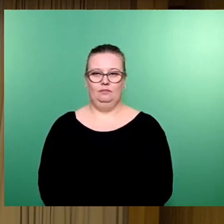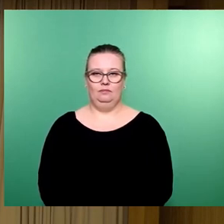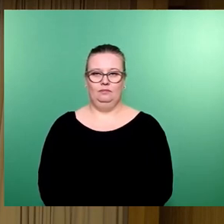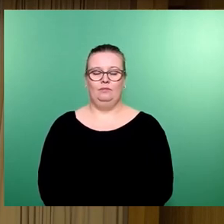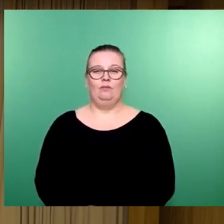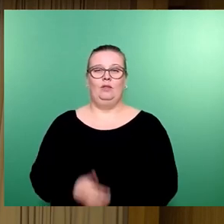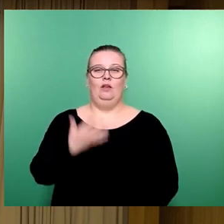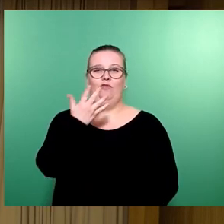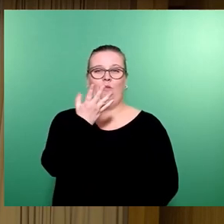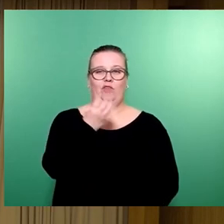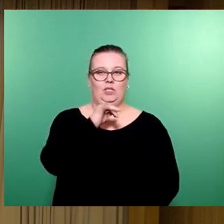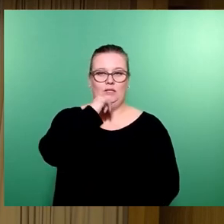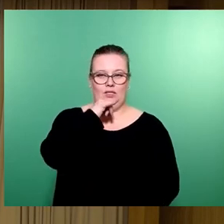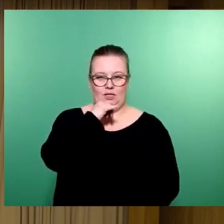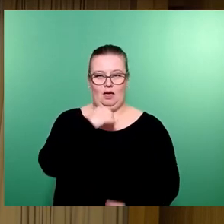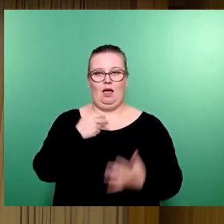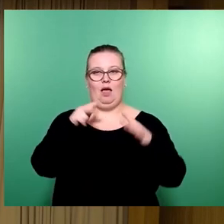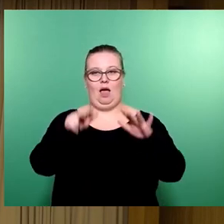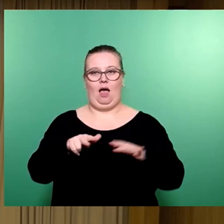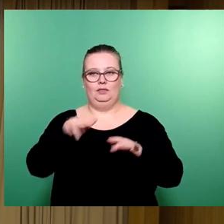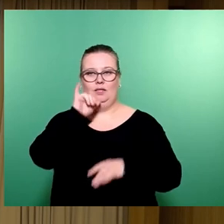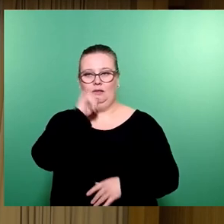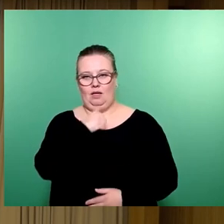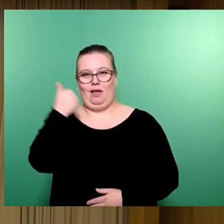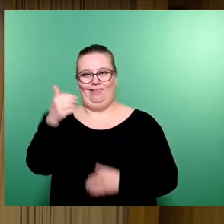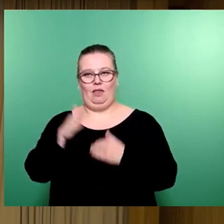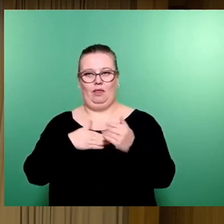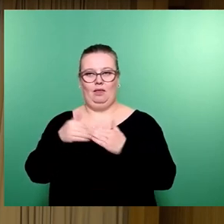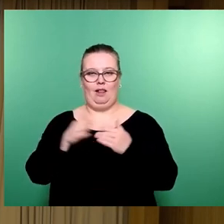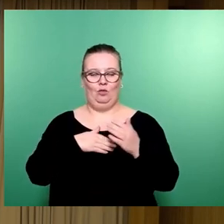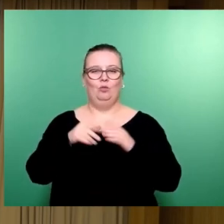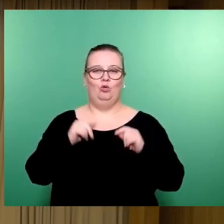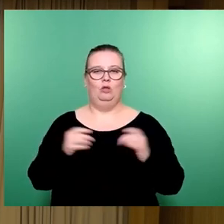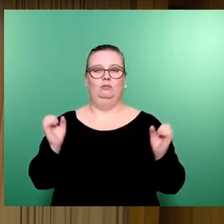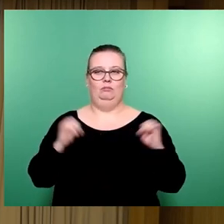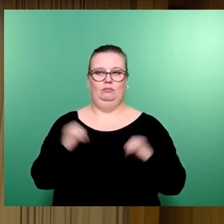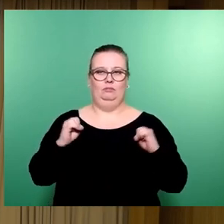45 Ja-Stimmen, 18 Nein-Stimmen, eine Enthaltung, damit so beschlossen.